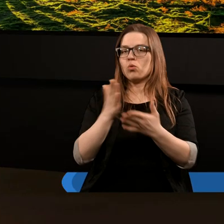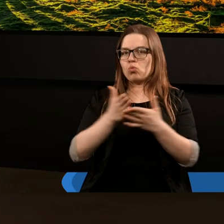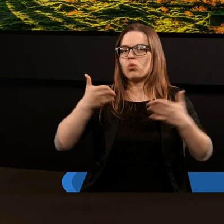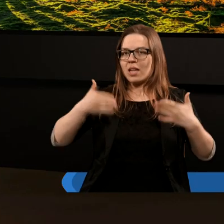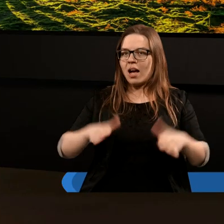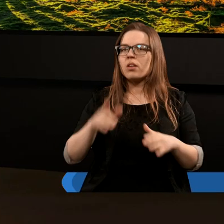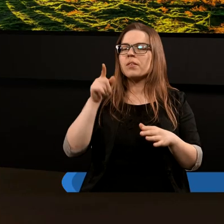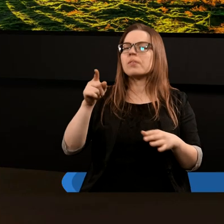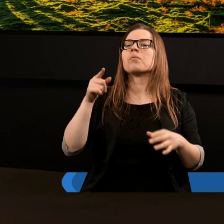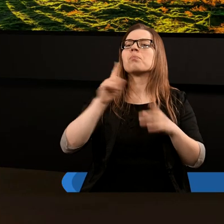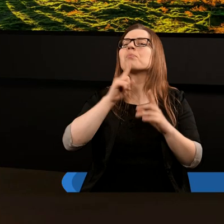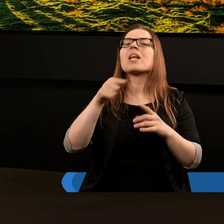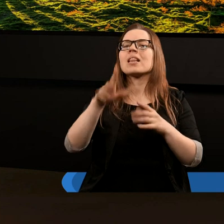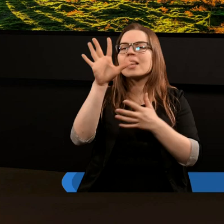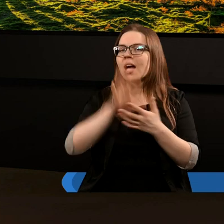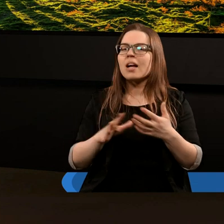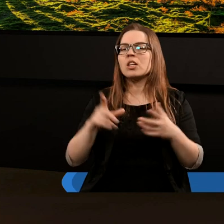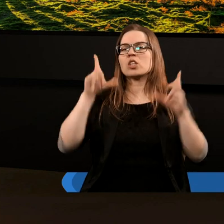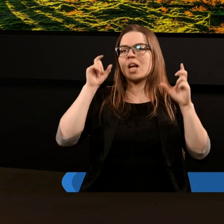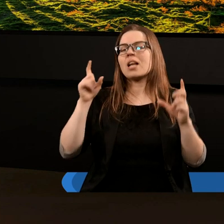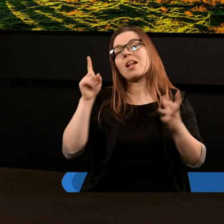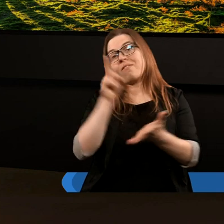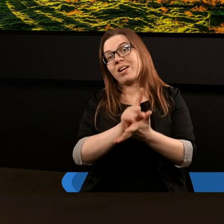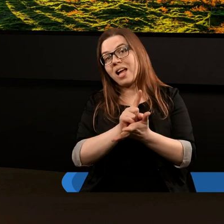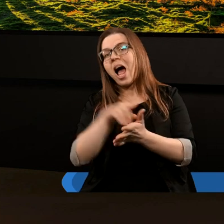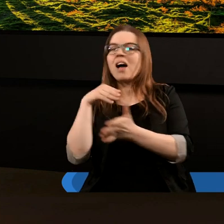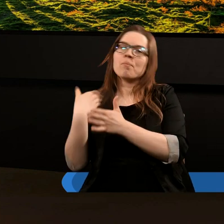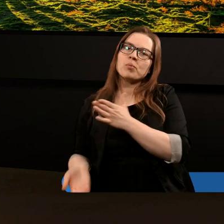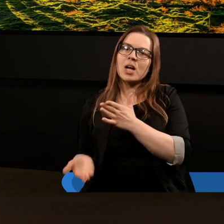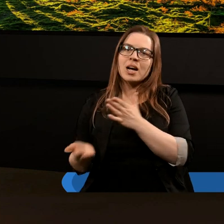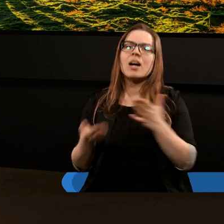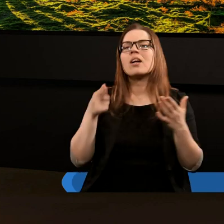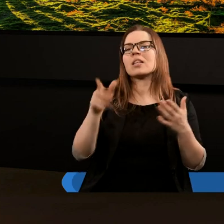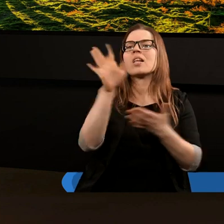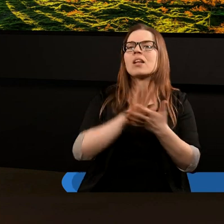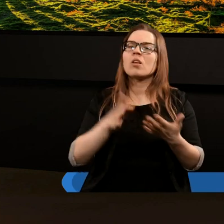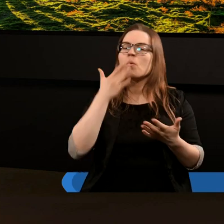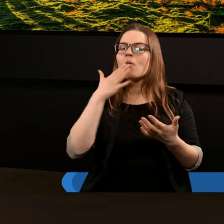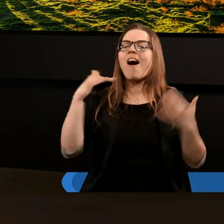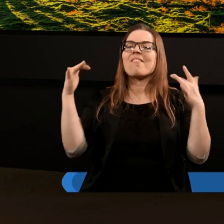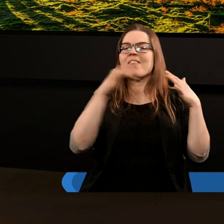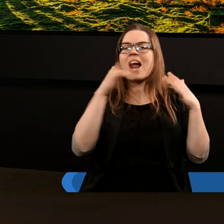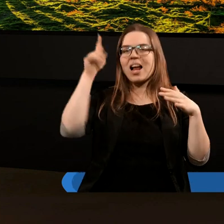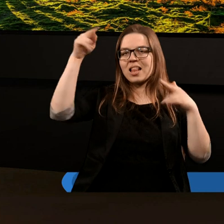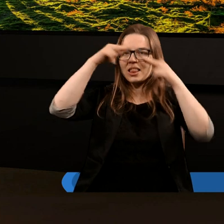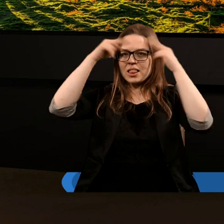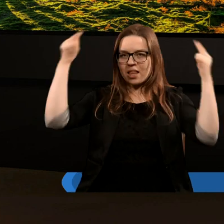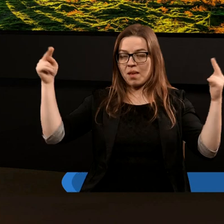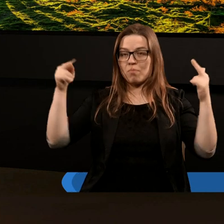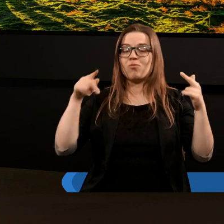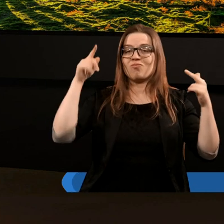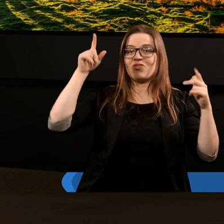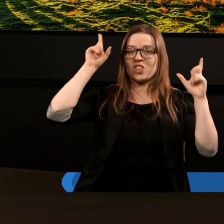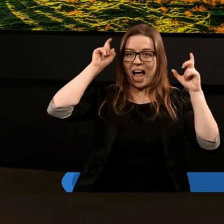powiedzieliśmy, że przesłaniem tego tekstu jest to, że szatan przegrał, a Bóg wygrał. Ten tekst, który teraz czytamy, mówi o walce w niebie, w której szatan